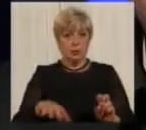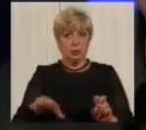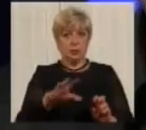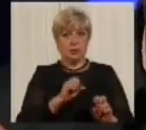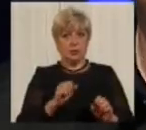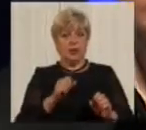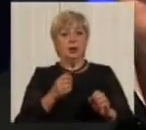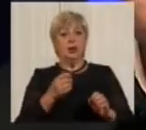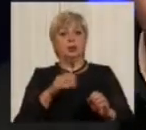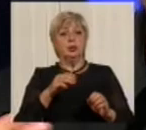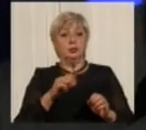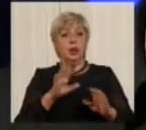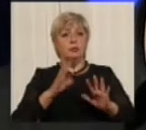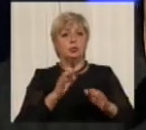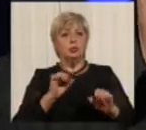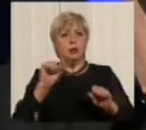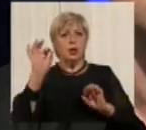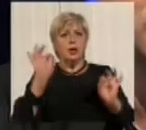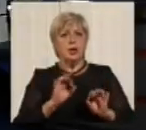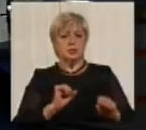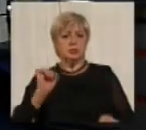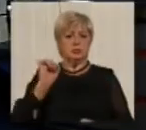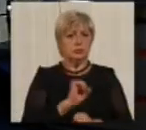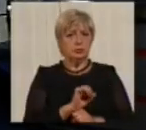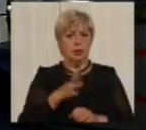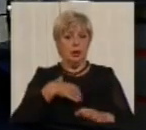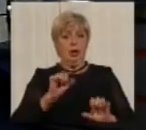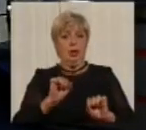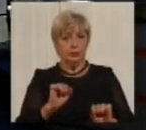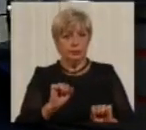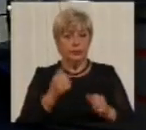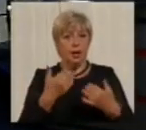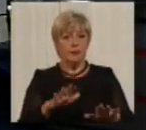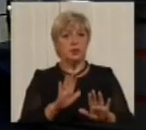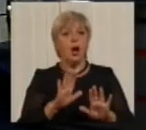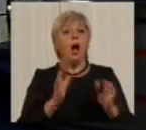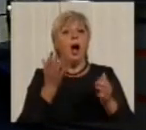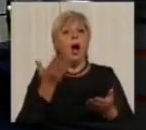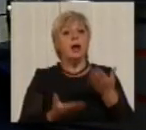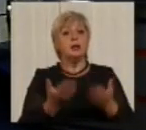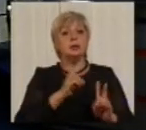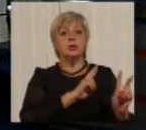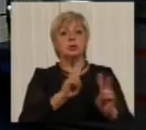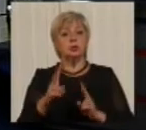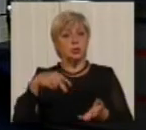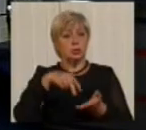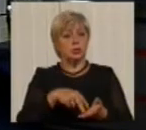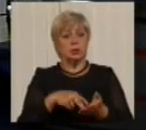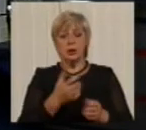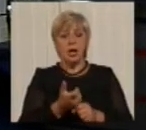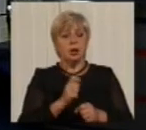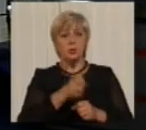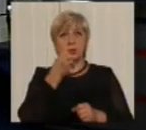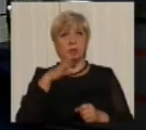трішки вперед. Вони наклоняться і все буде добре. Але якщо там хтось стоїть і не дуже добре